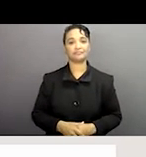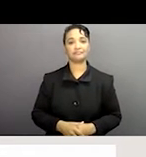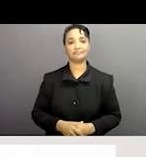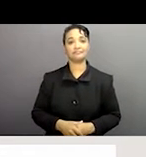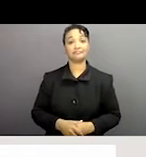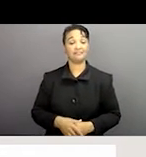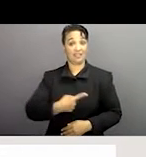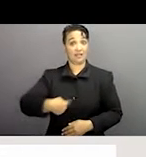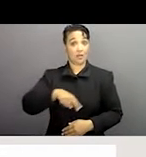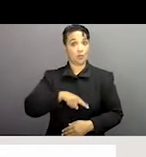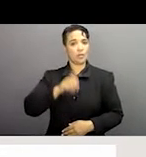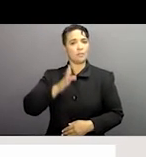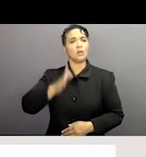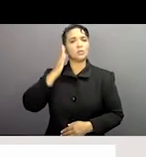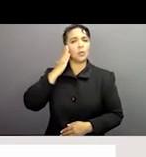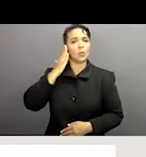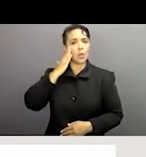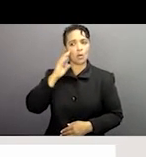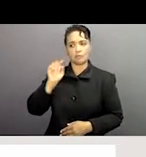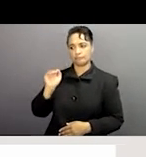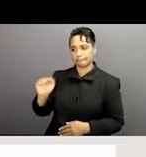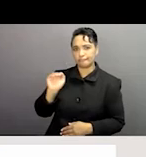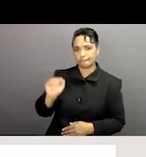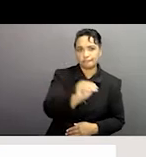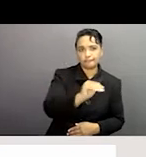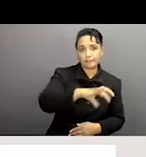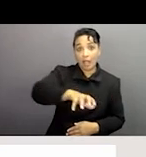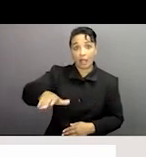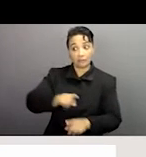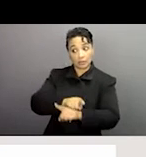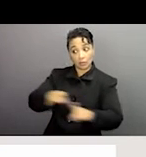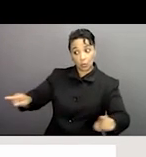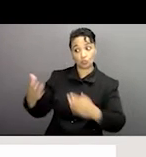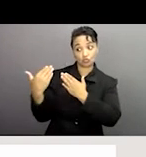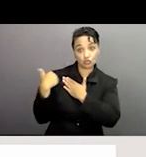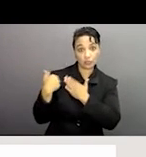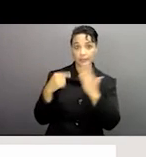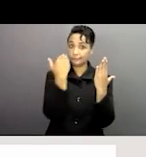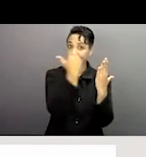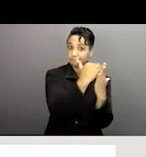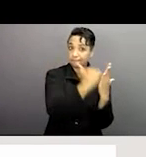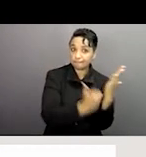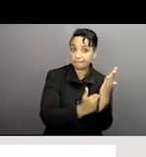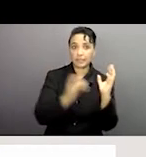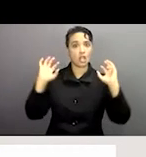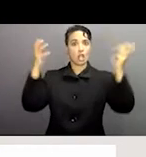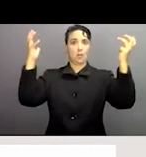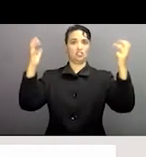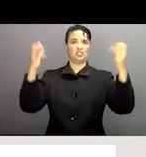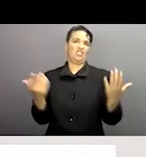développer ceci afin de rappeler les états de leurs propres obligations qui doivent remplir dans ces